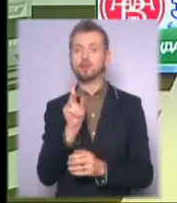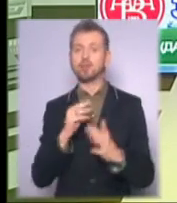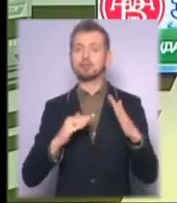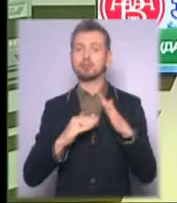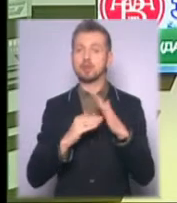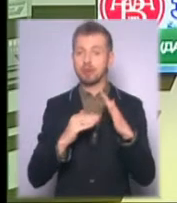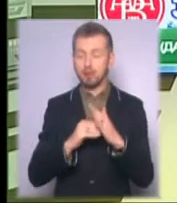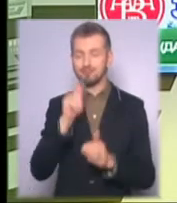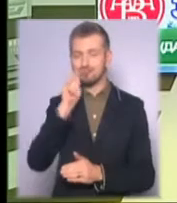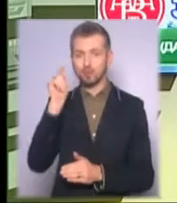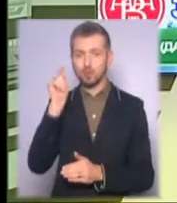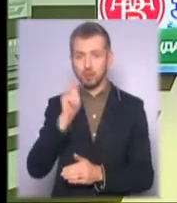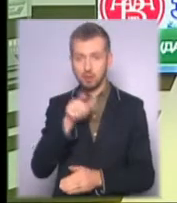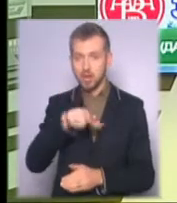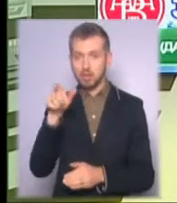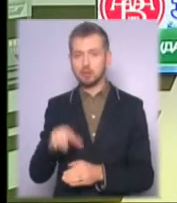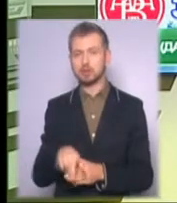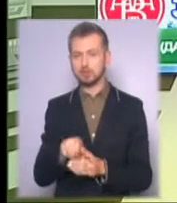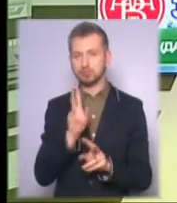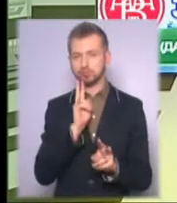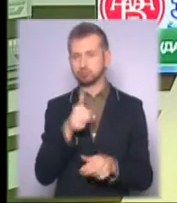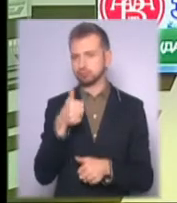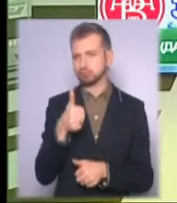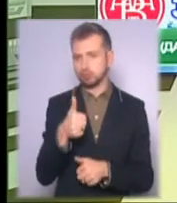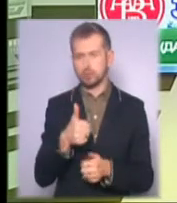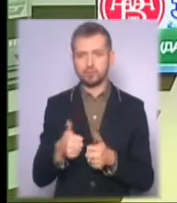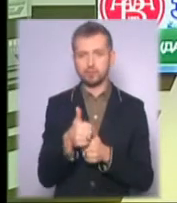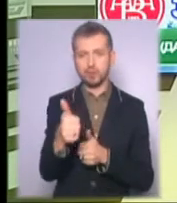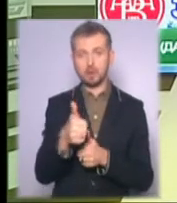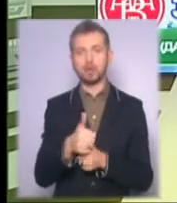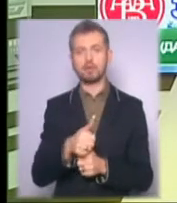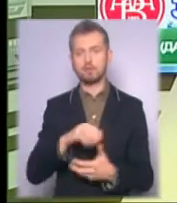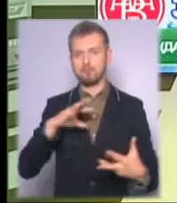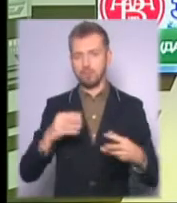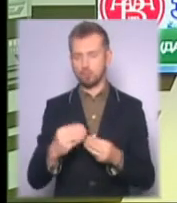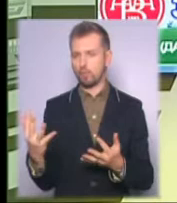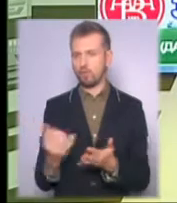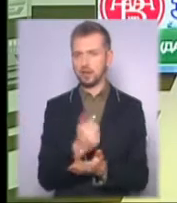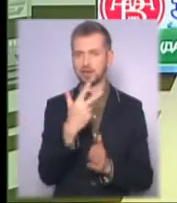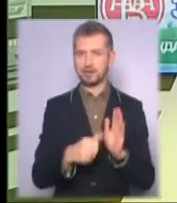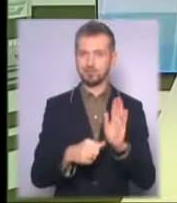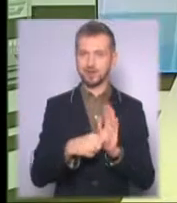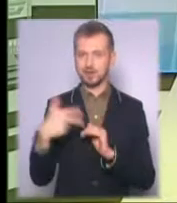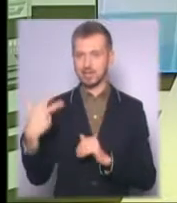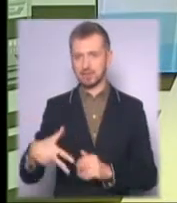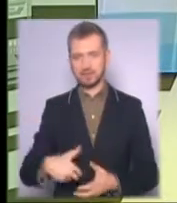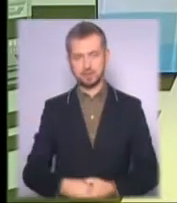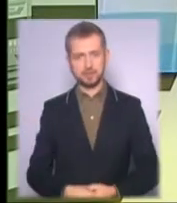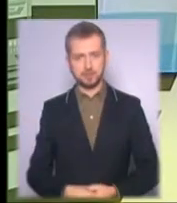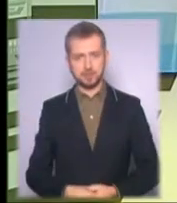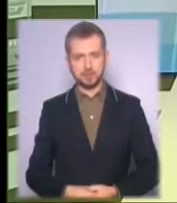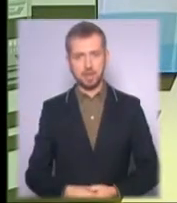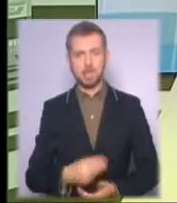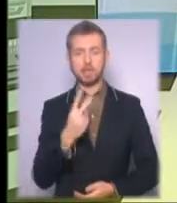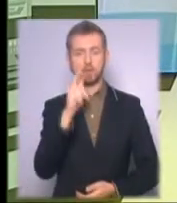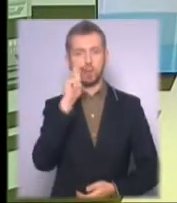гри українці цілком контролювали хід зустрічі і в підсумку впевнено виграли з рахунком 36-30. Дві